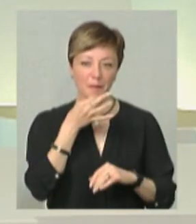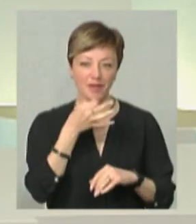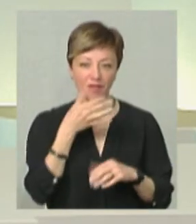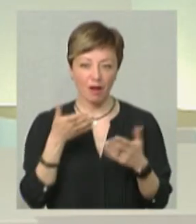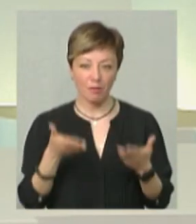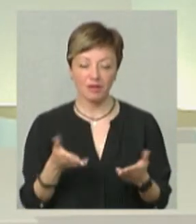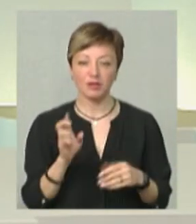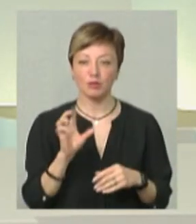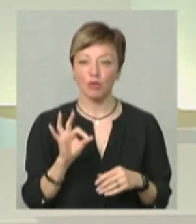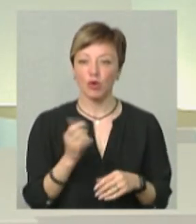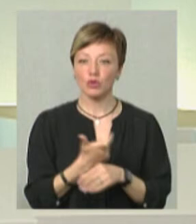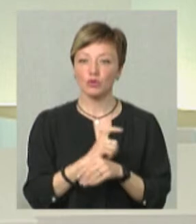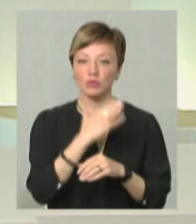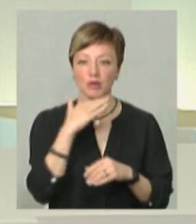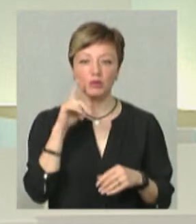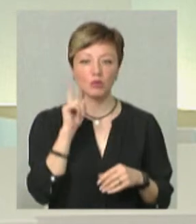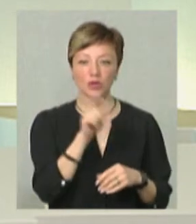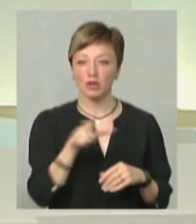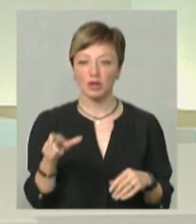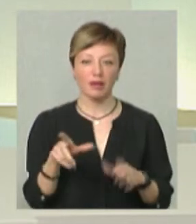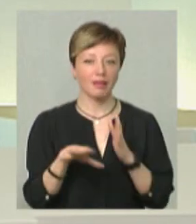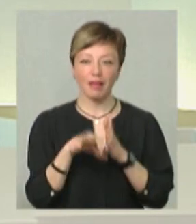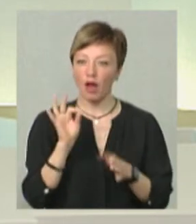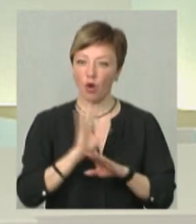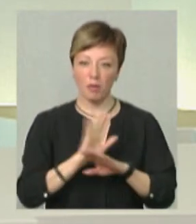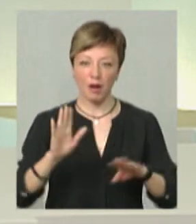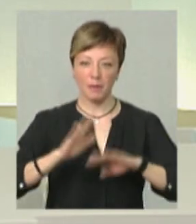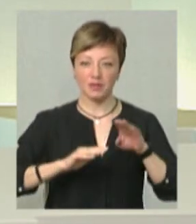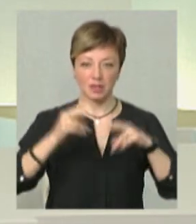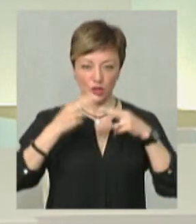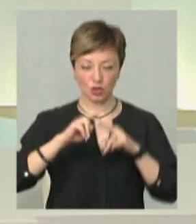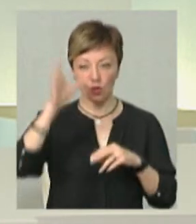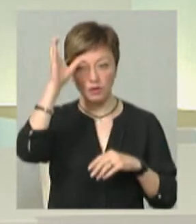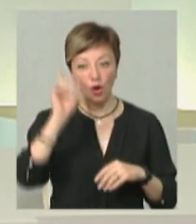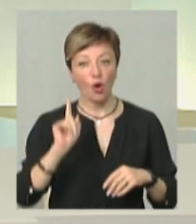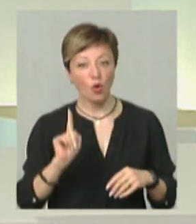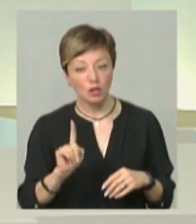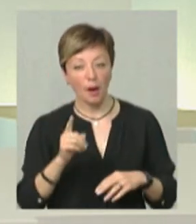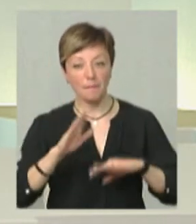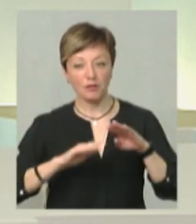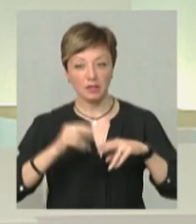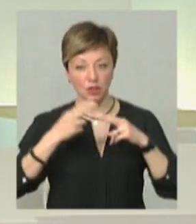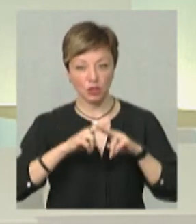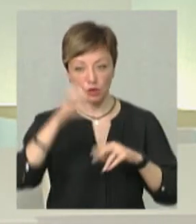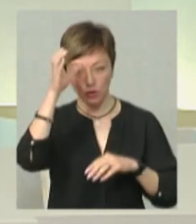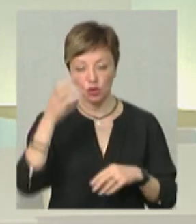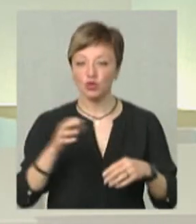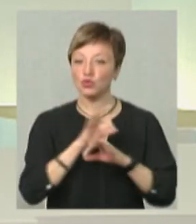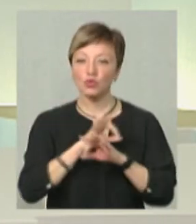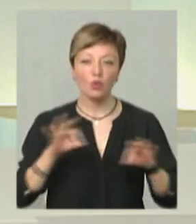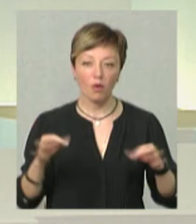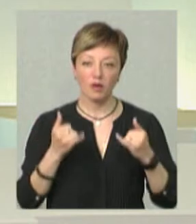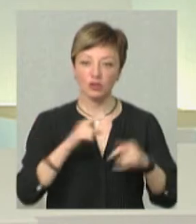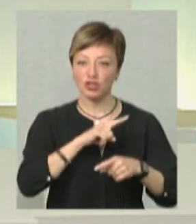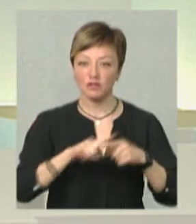привабливість, оскільки дуже багато молодих людей не обирають професійно-технічну освіту, хоча професійно-технічна освіта – це чудовий інструмент